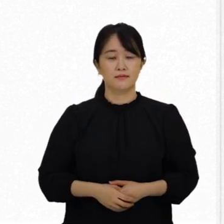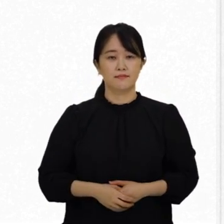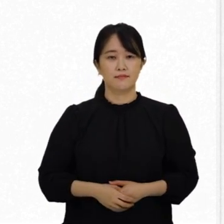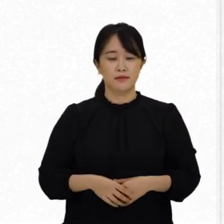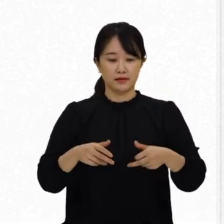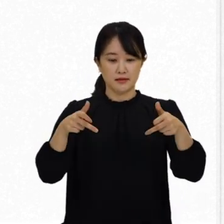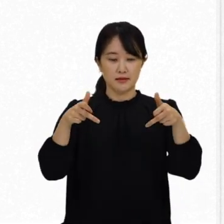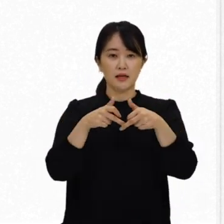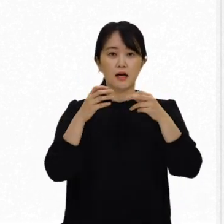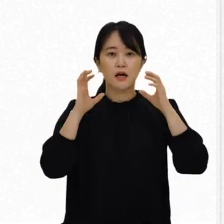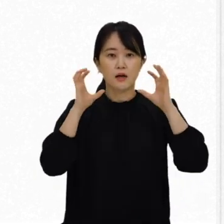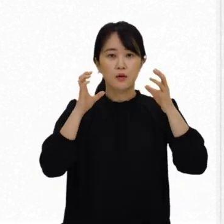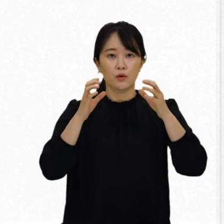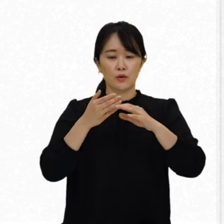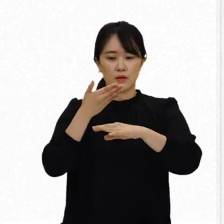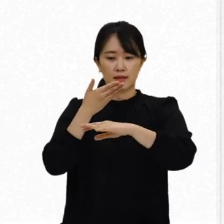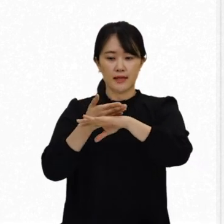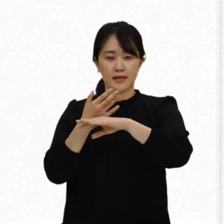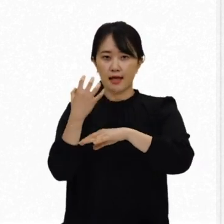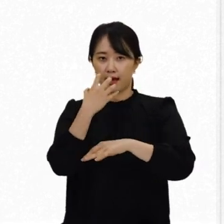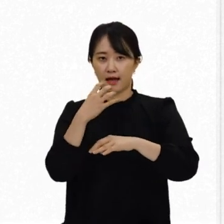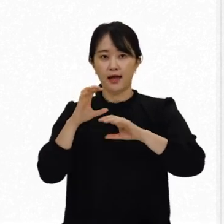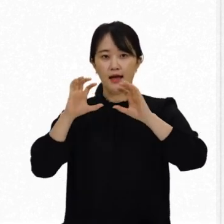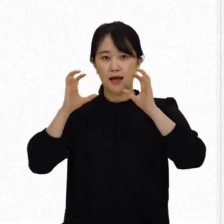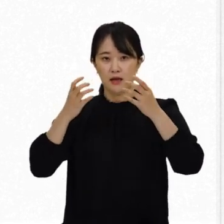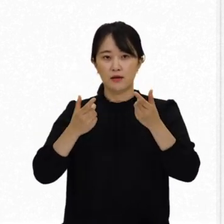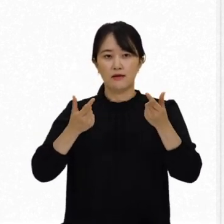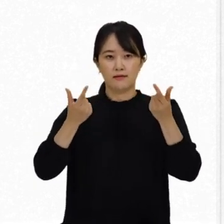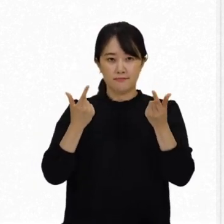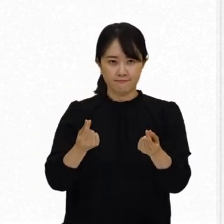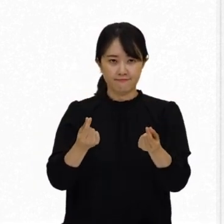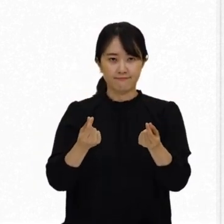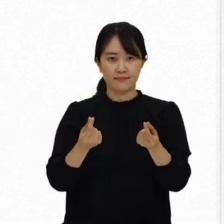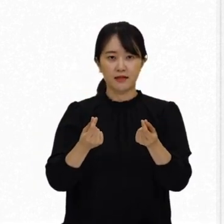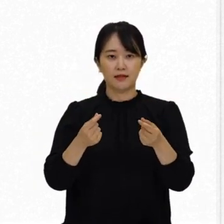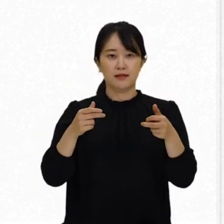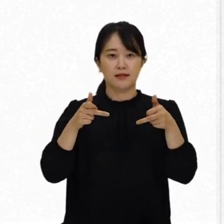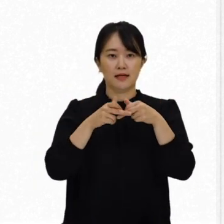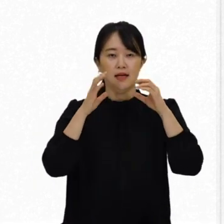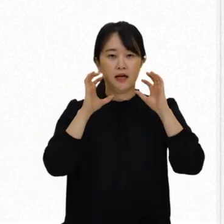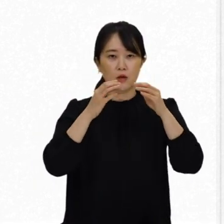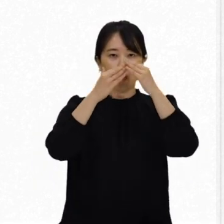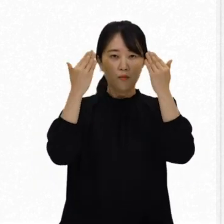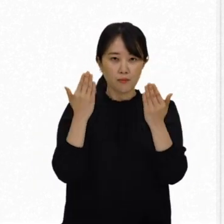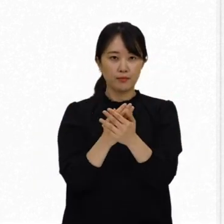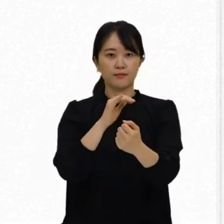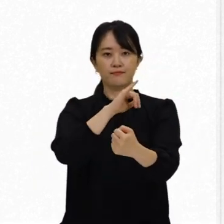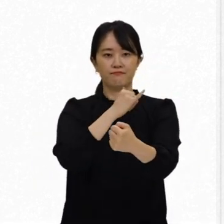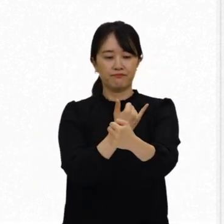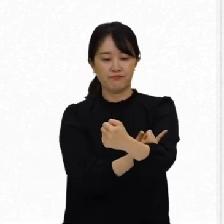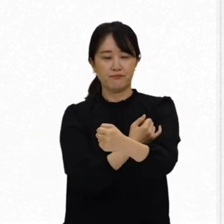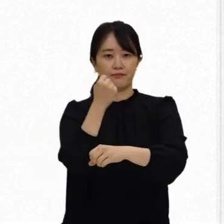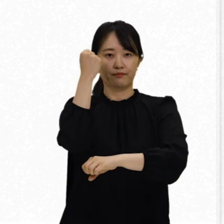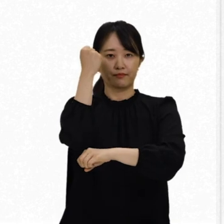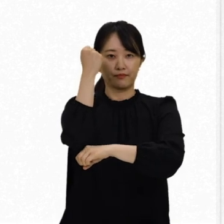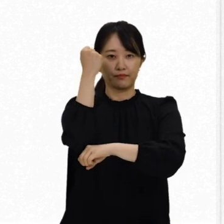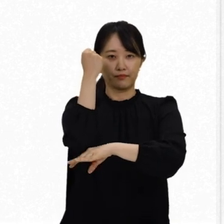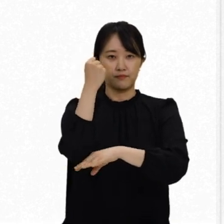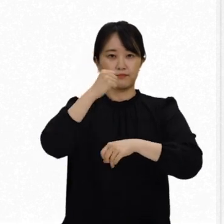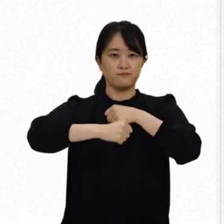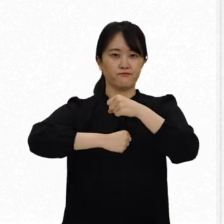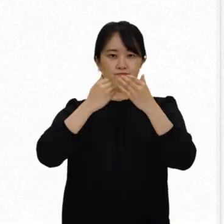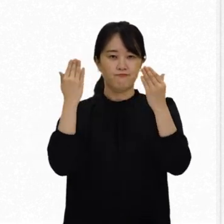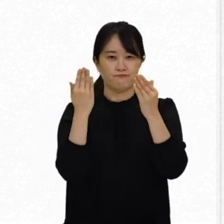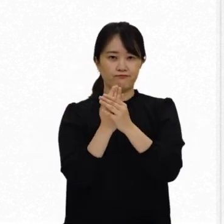장애아동이 다른 아동들과 동등한 기초위에서 장애아동의 모든 인권과 기본적